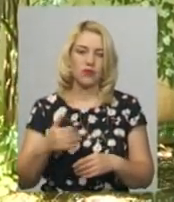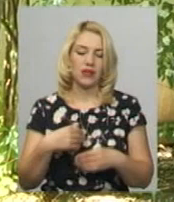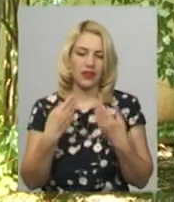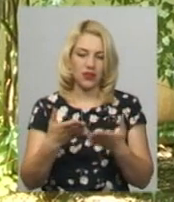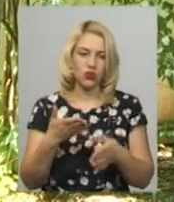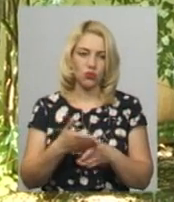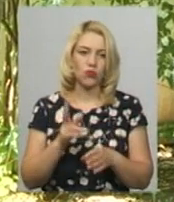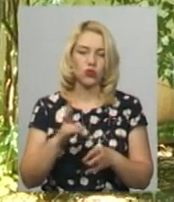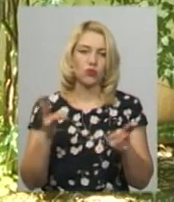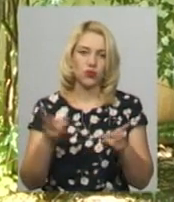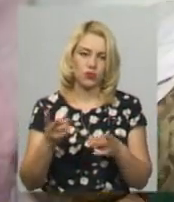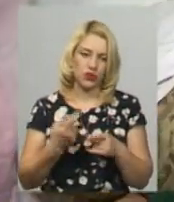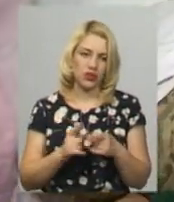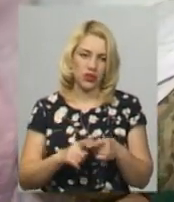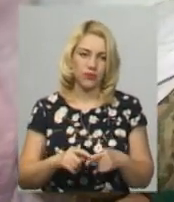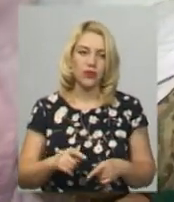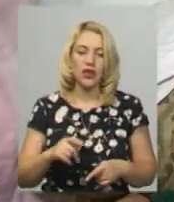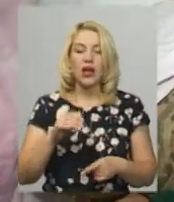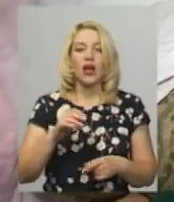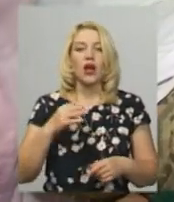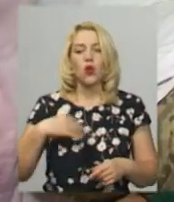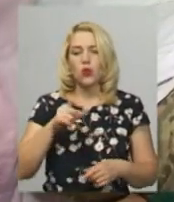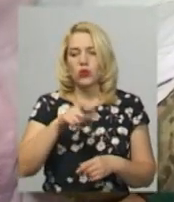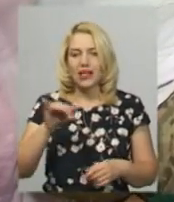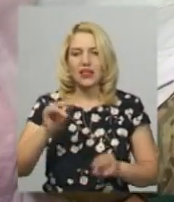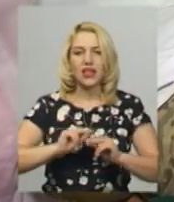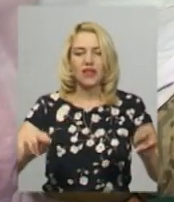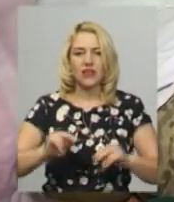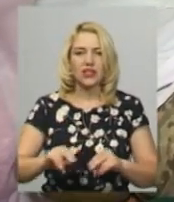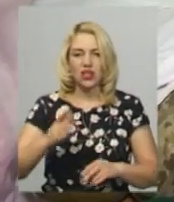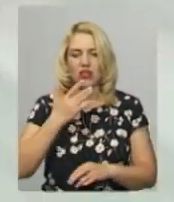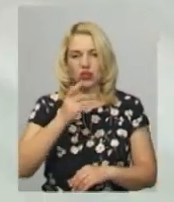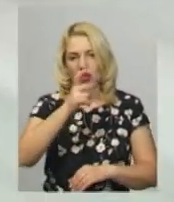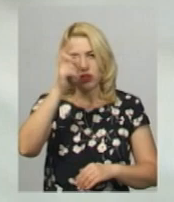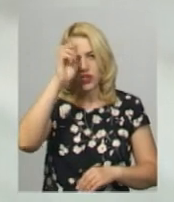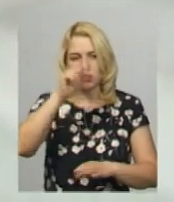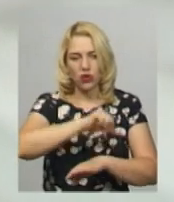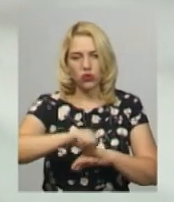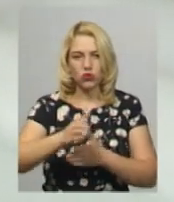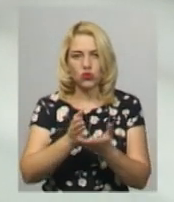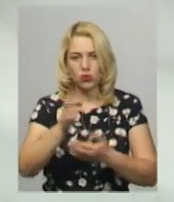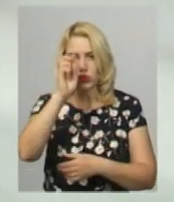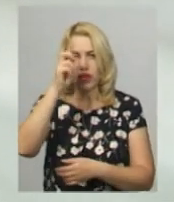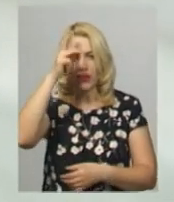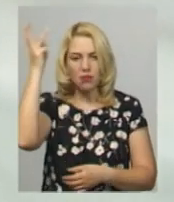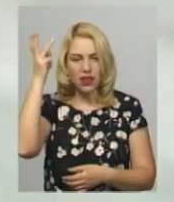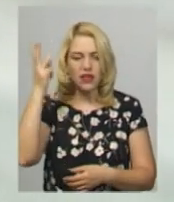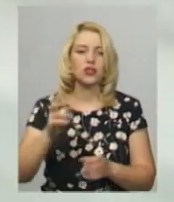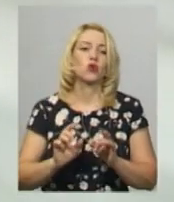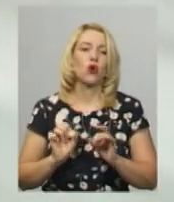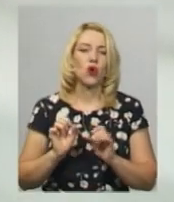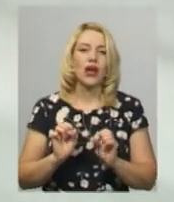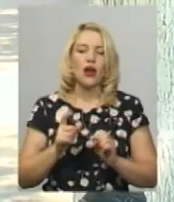хто потребує цієї крові. Курсанти та викладачі Національної академії Держпрокордонослужб ім. Богдана Хмельницького кров здають